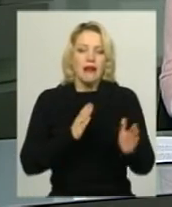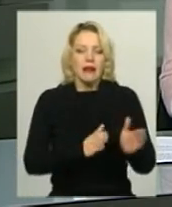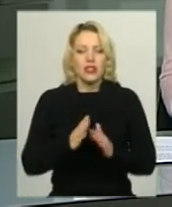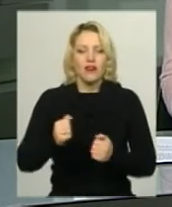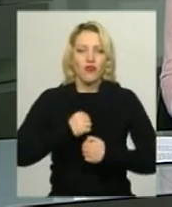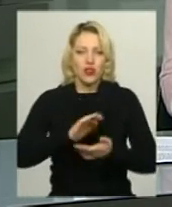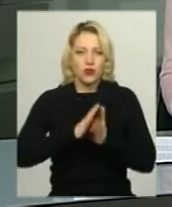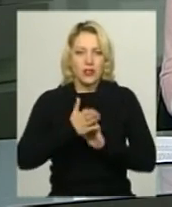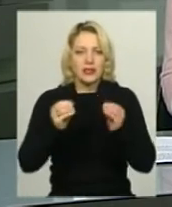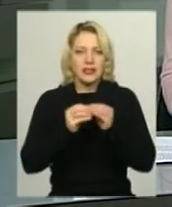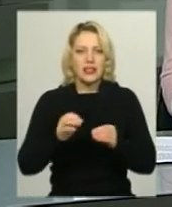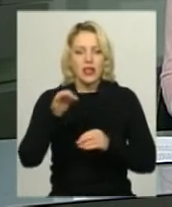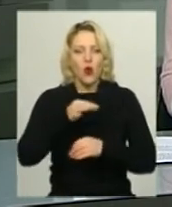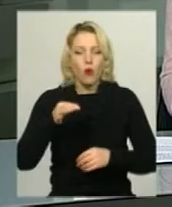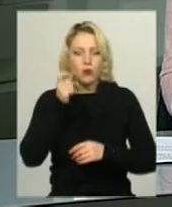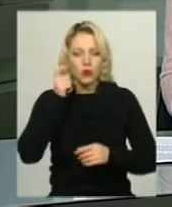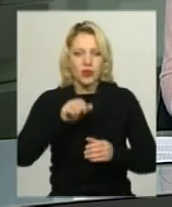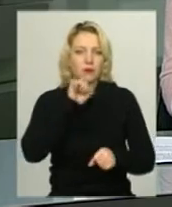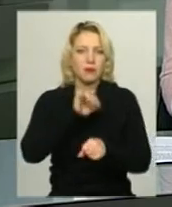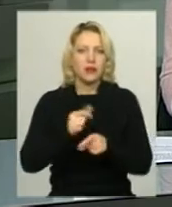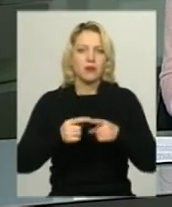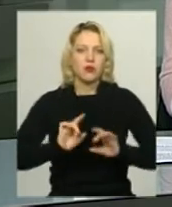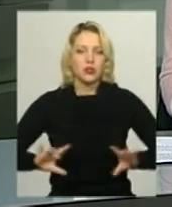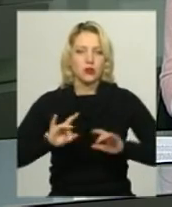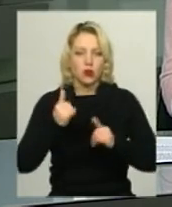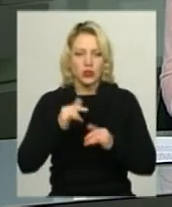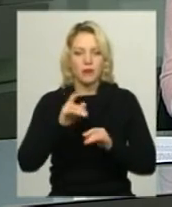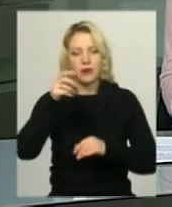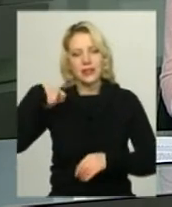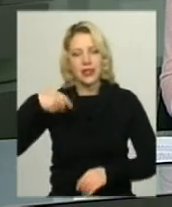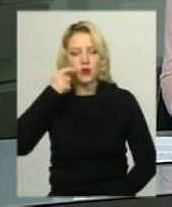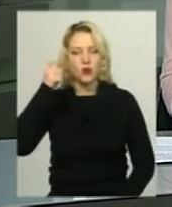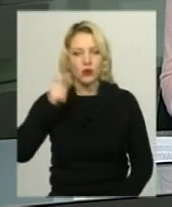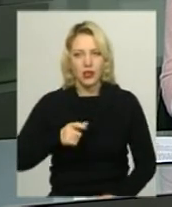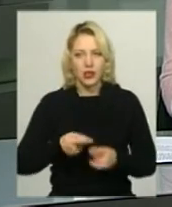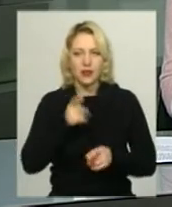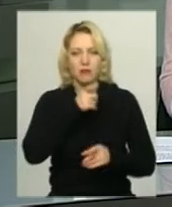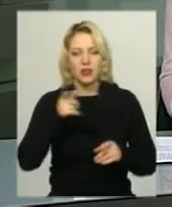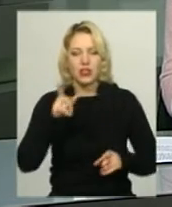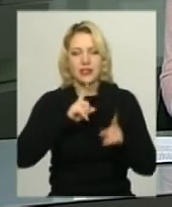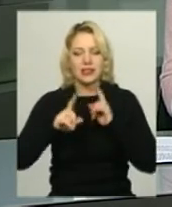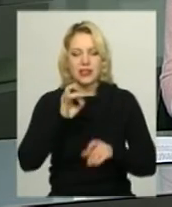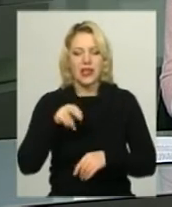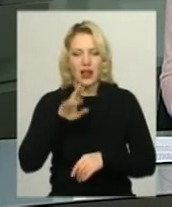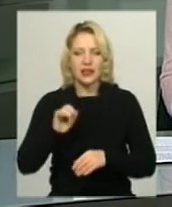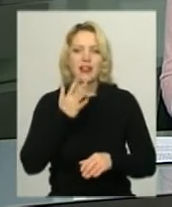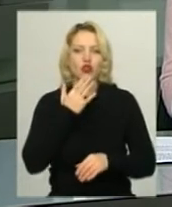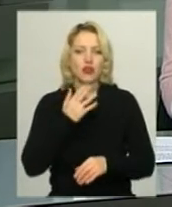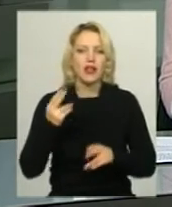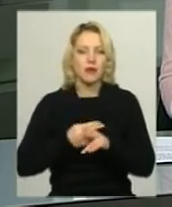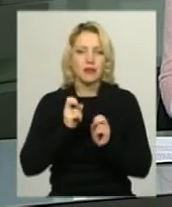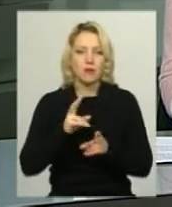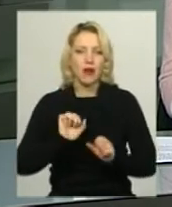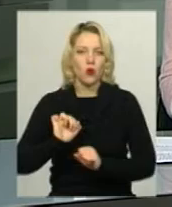стану для 10 областей України припинено. Про це сьогодні повідомив президент Петро Порошенко під час засідання Ради національної безпеки та